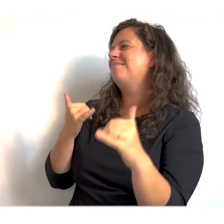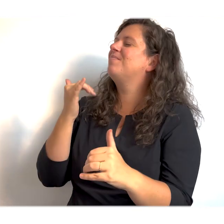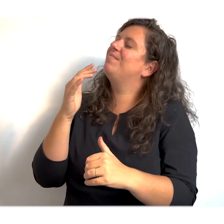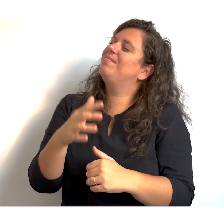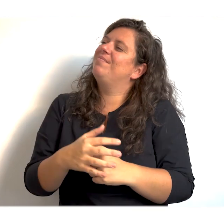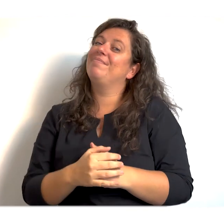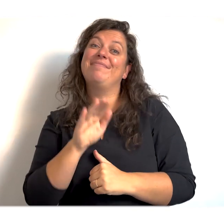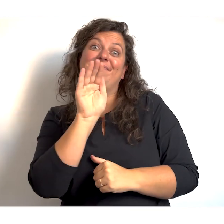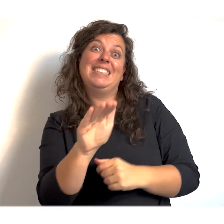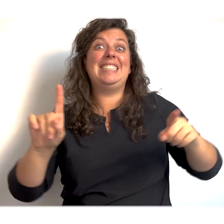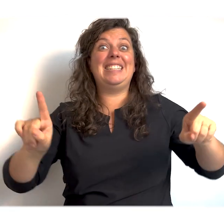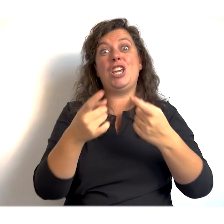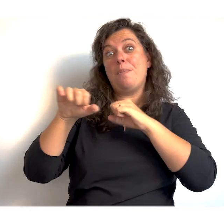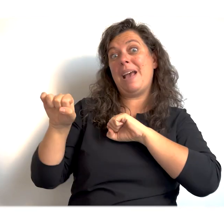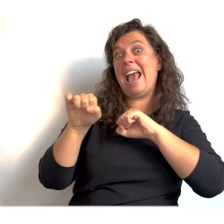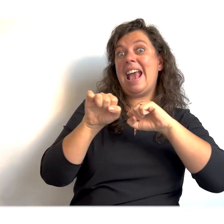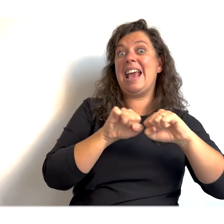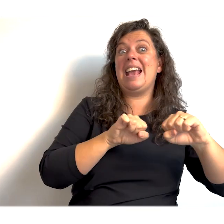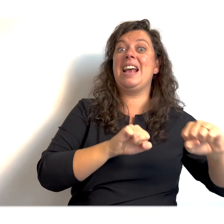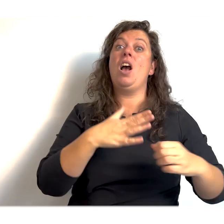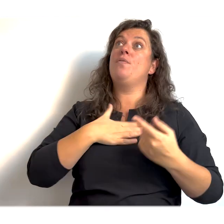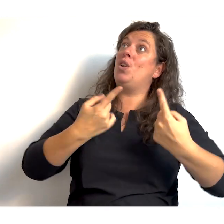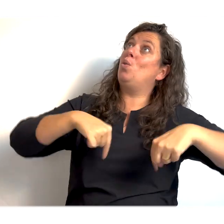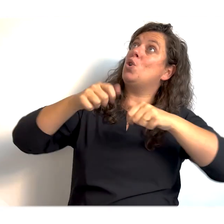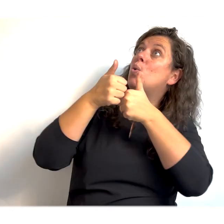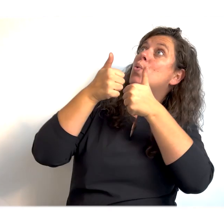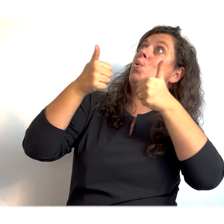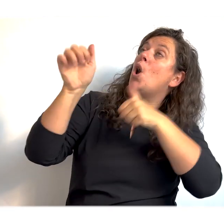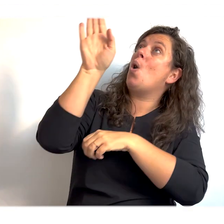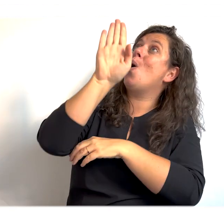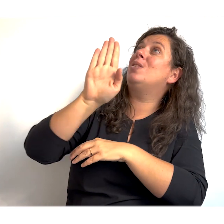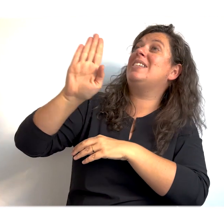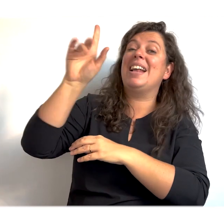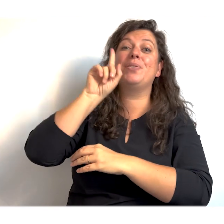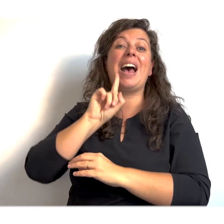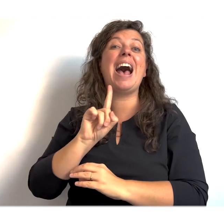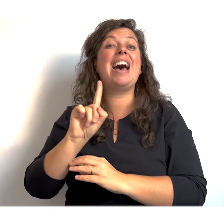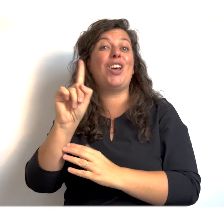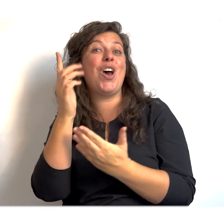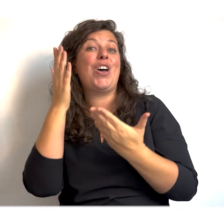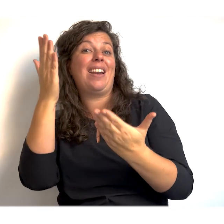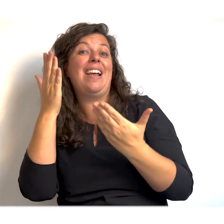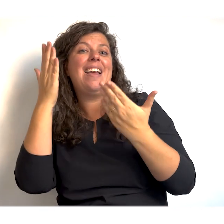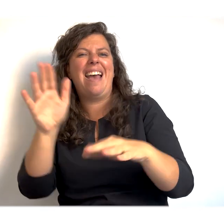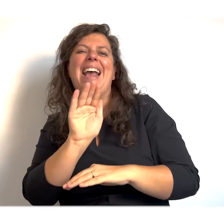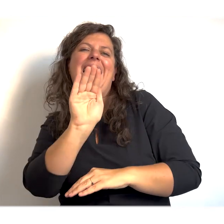Hey, we zingen mee voor onze goede God en Vader.